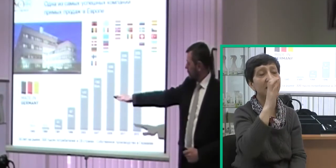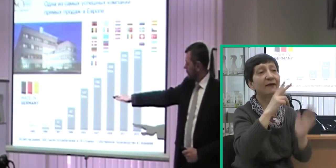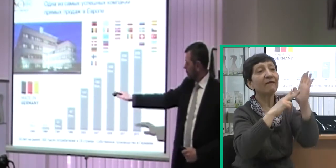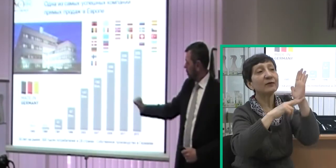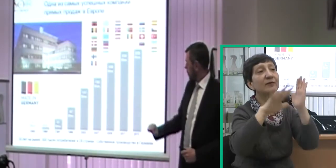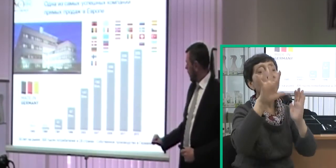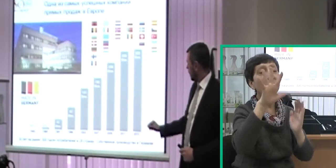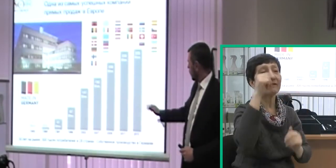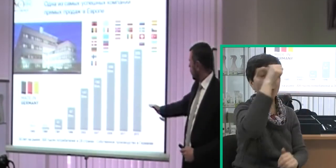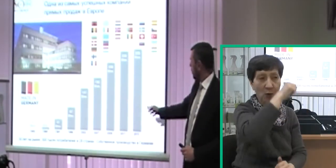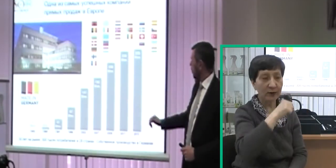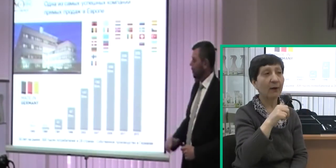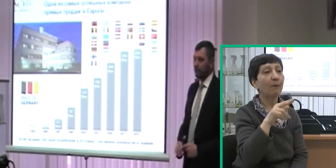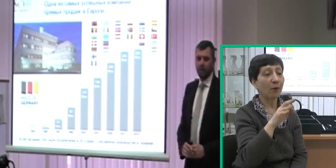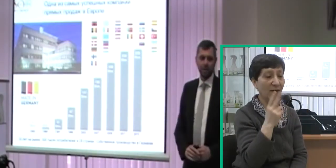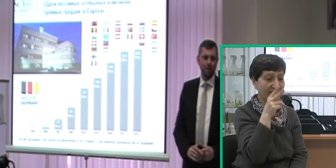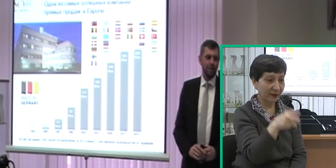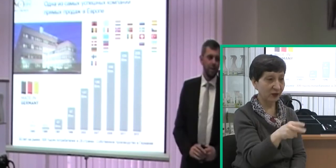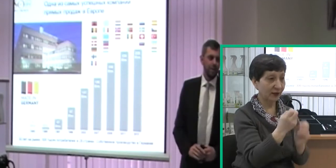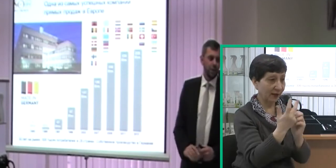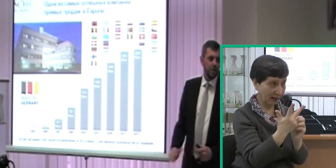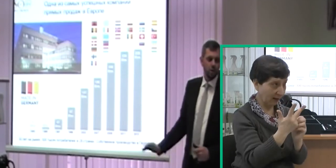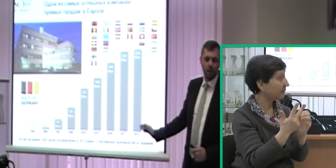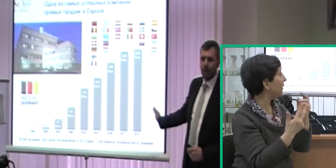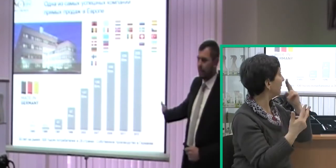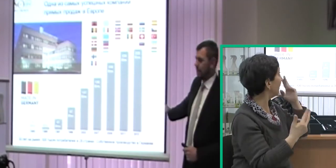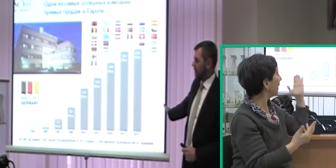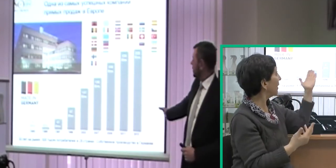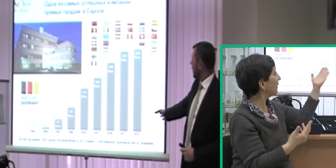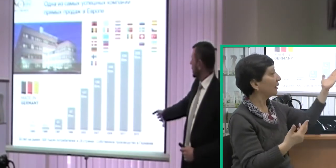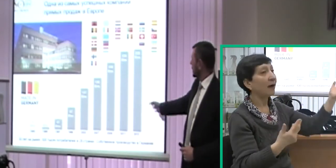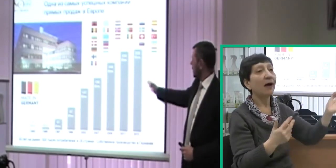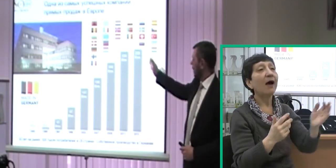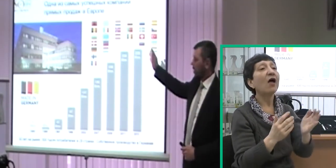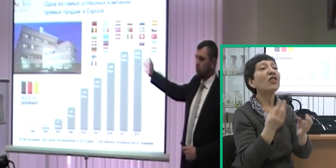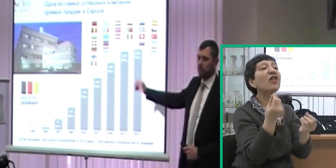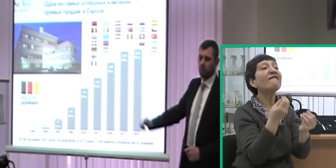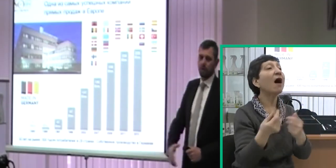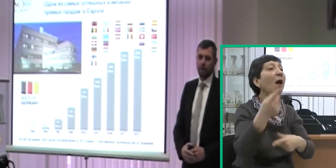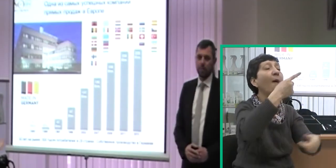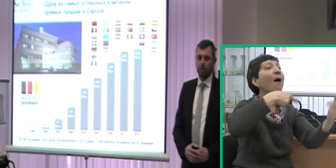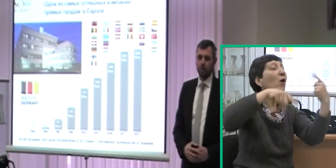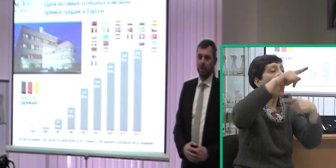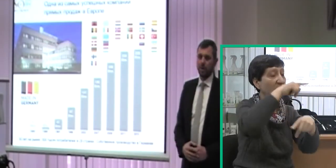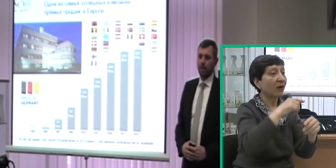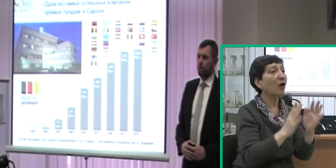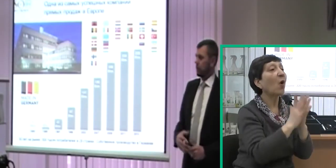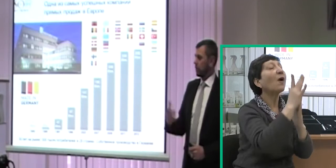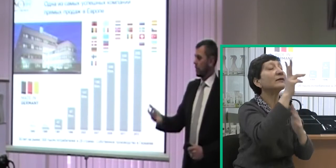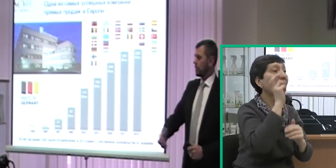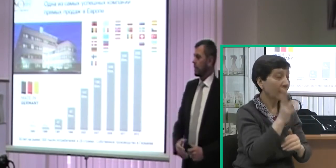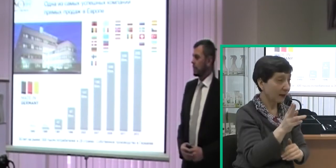То есть с 1985 года по 2013 здесь показано. Так как рос ее товарооборот.